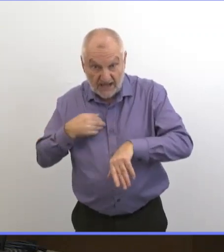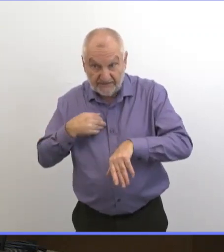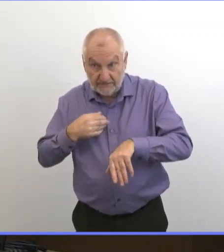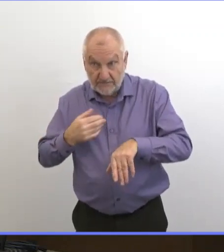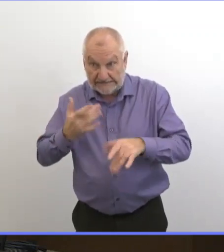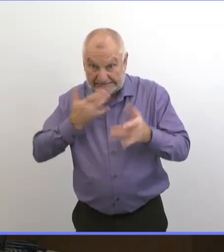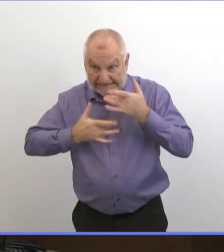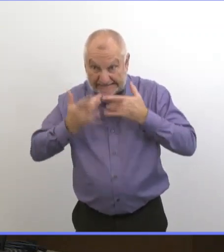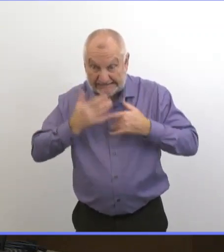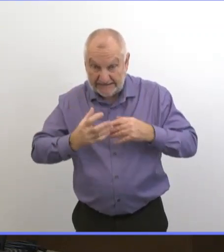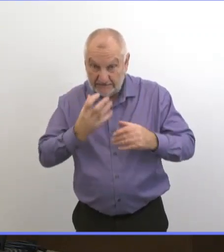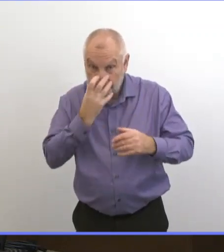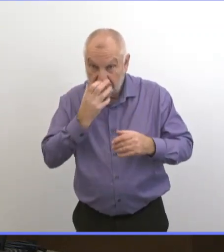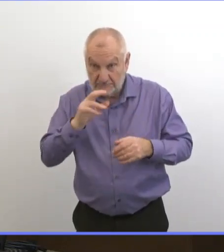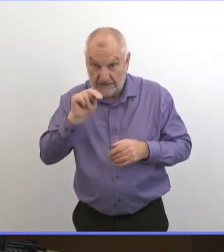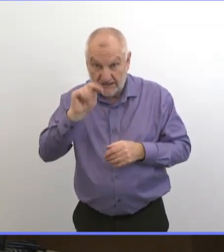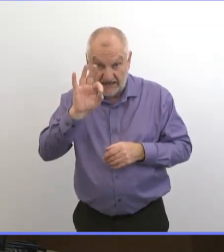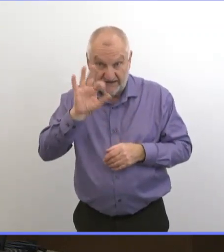Santé Sud.